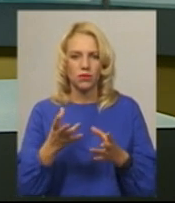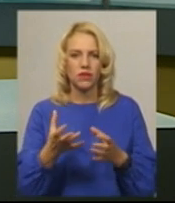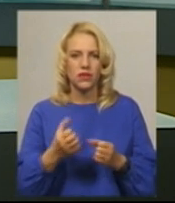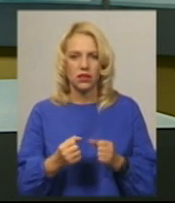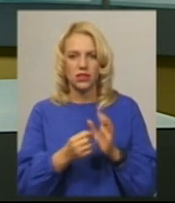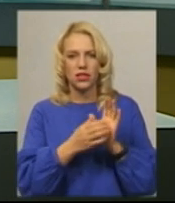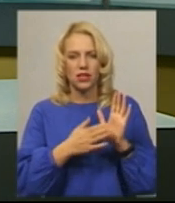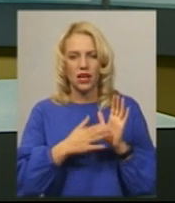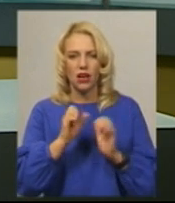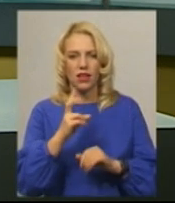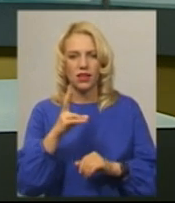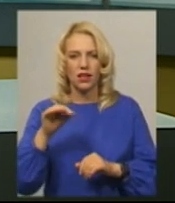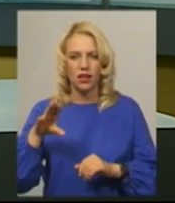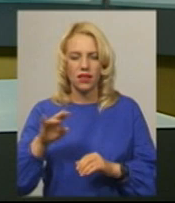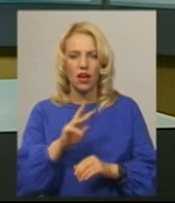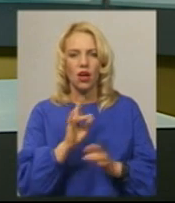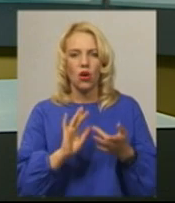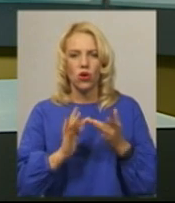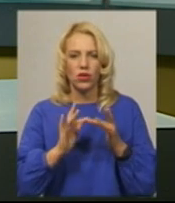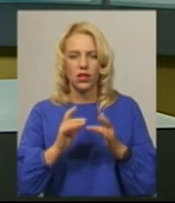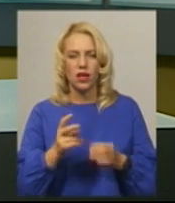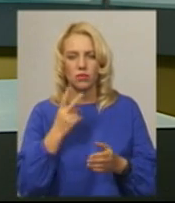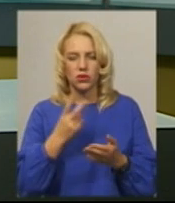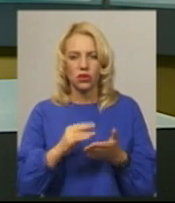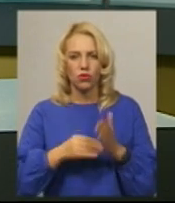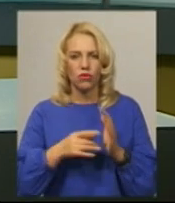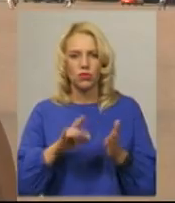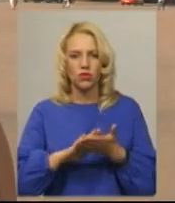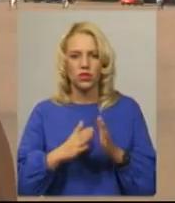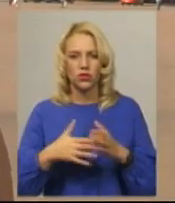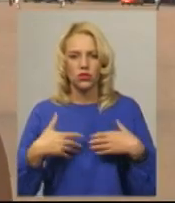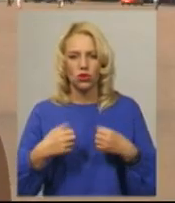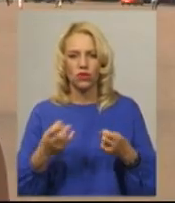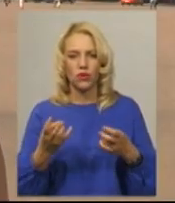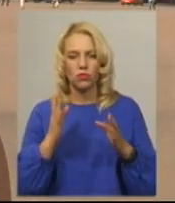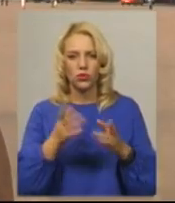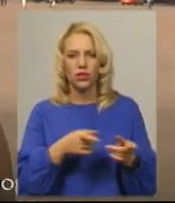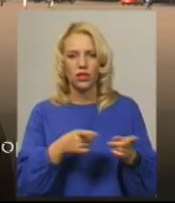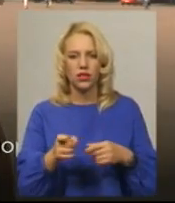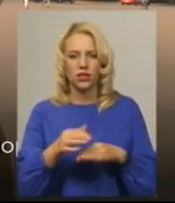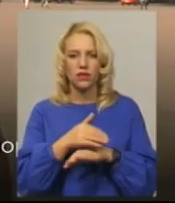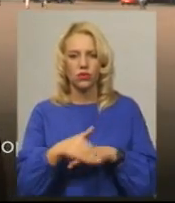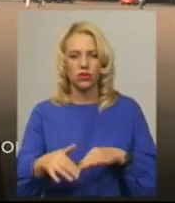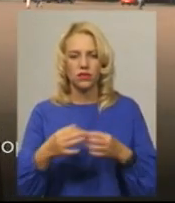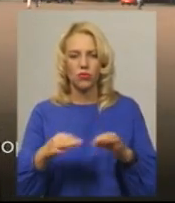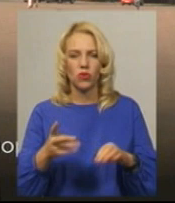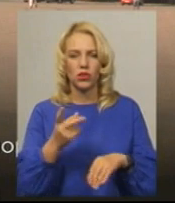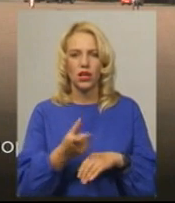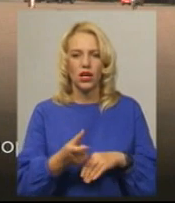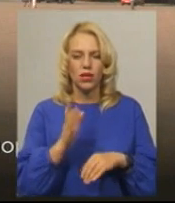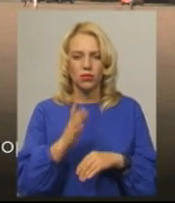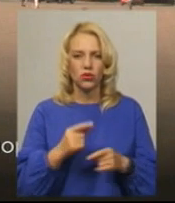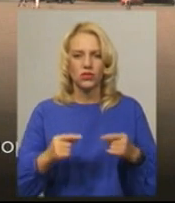реєстраційну анкету онлайн та пред'явити довідку про стан здоров'я. «Буде задіяна вулиця свободи і буде